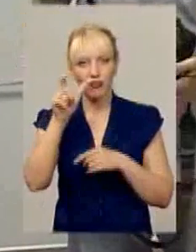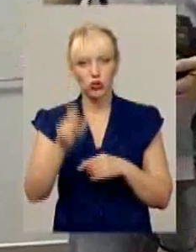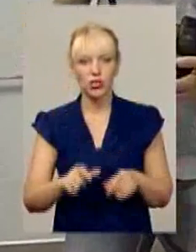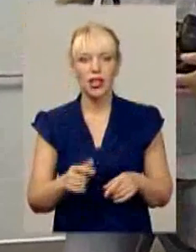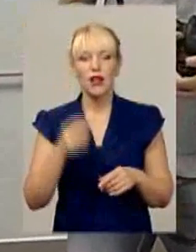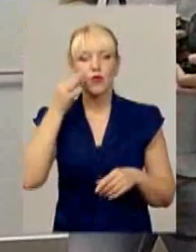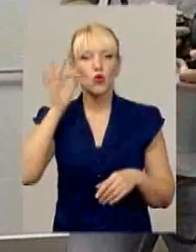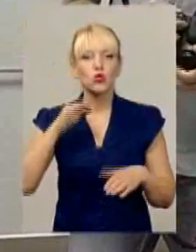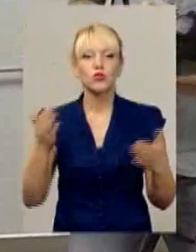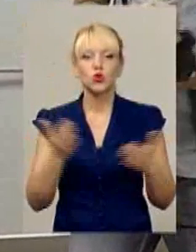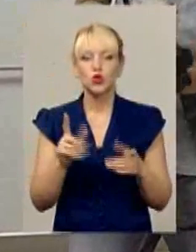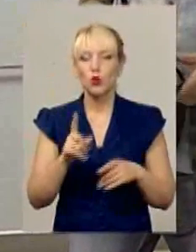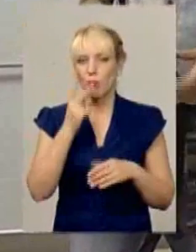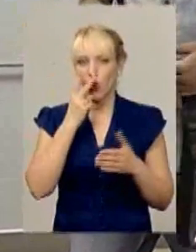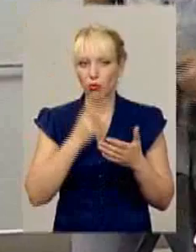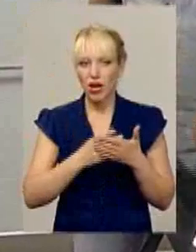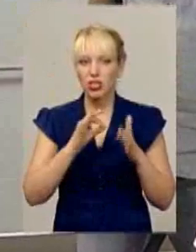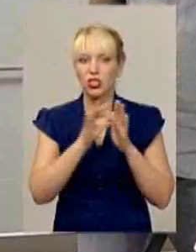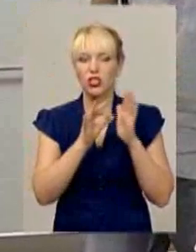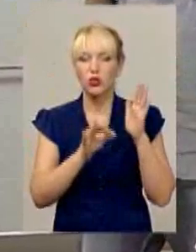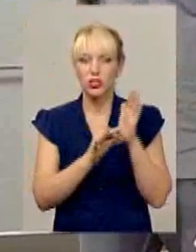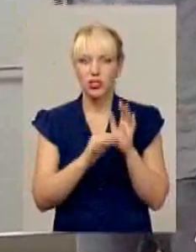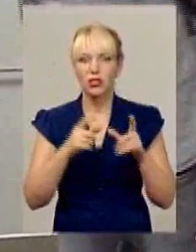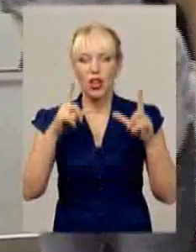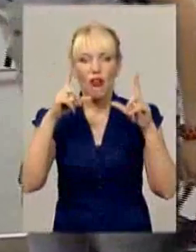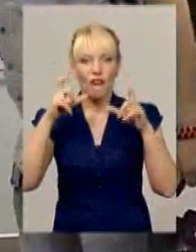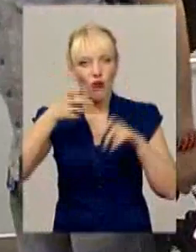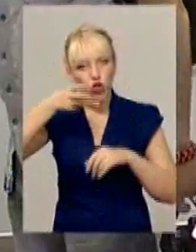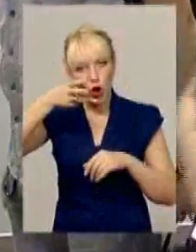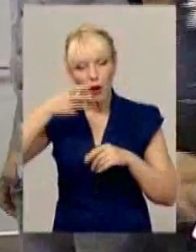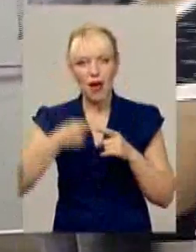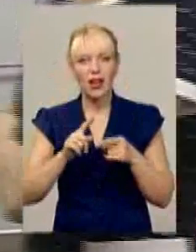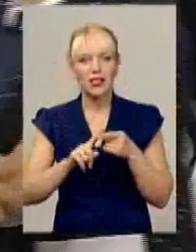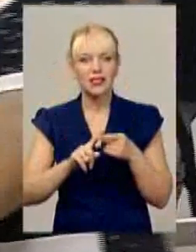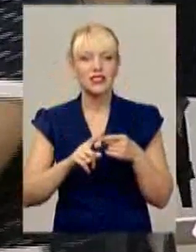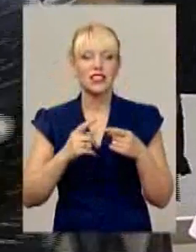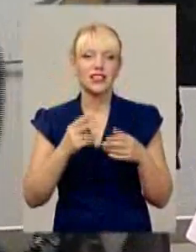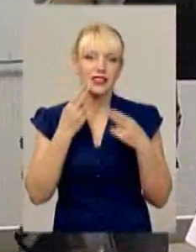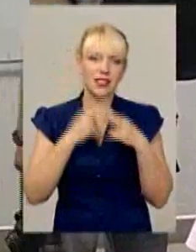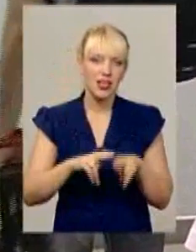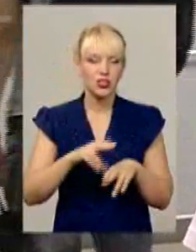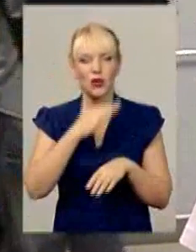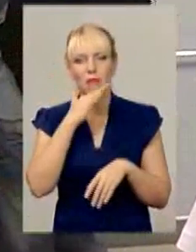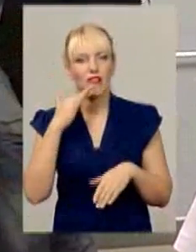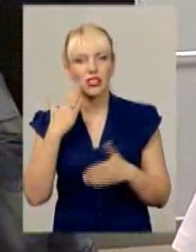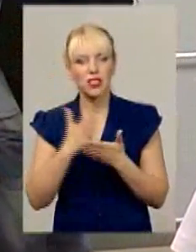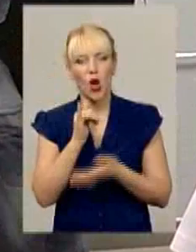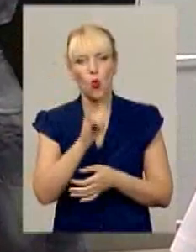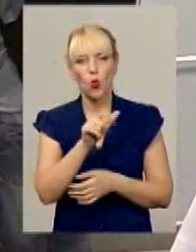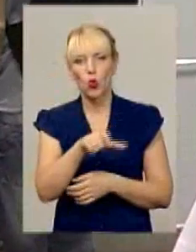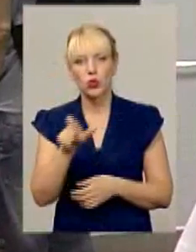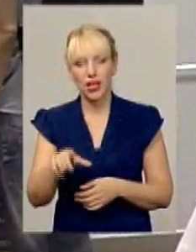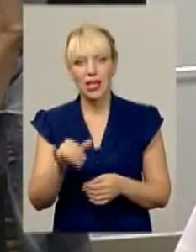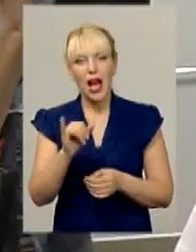Побачити. Побачити і оцінити. Бо фотоапарат, в техніки зараз багато людей є, але